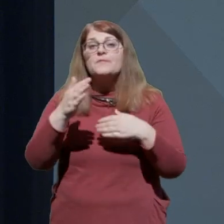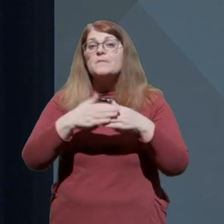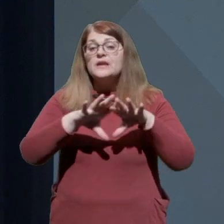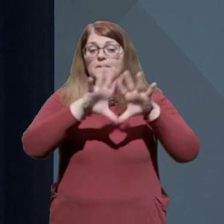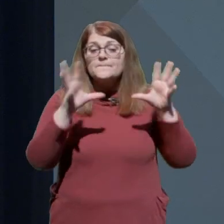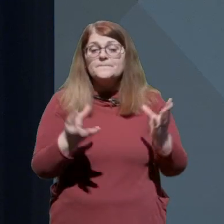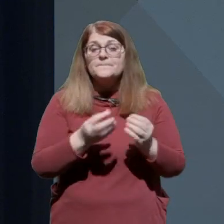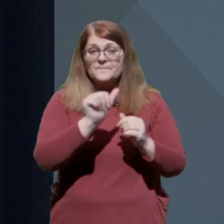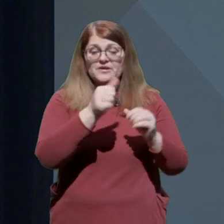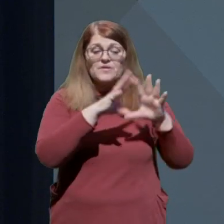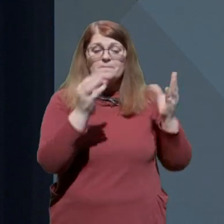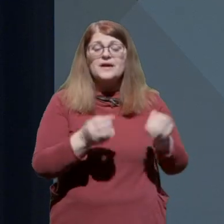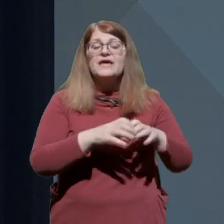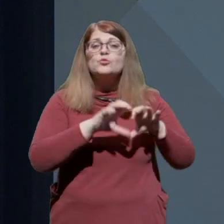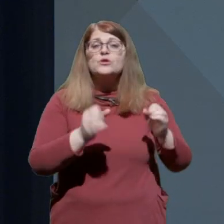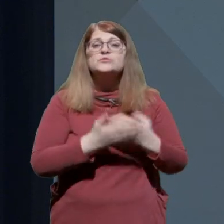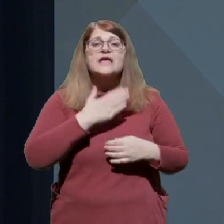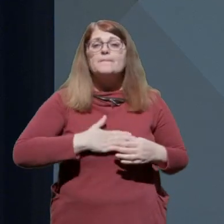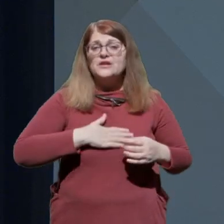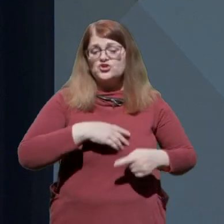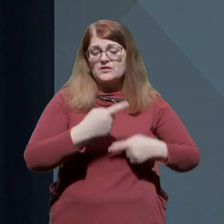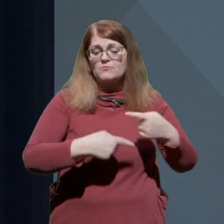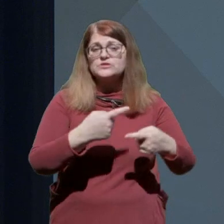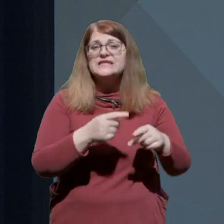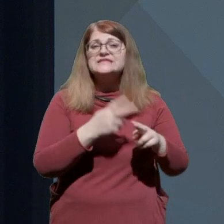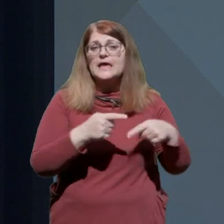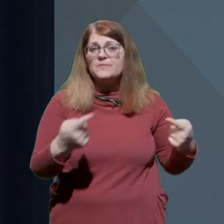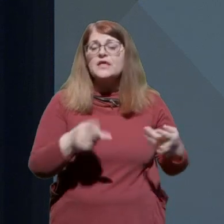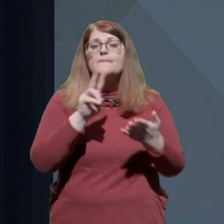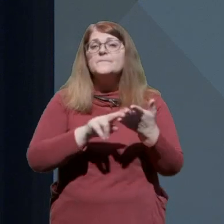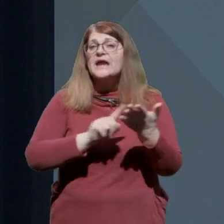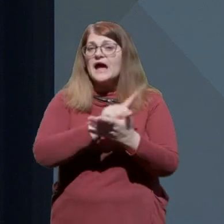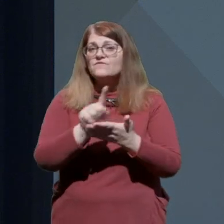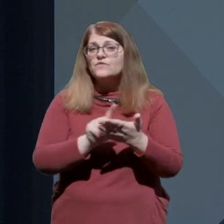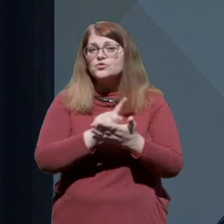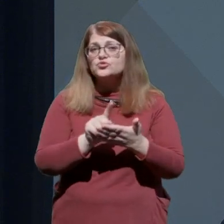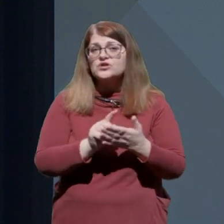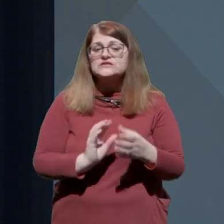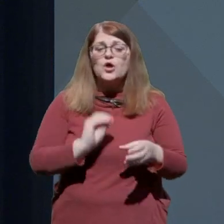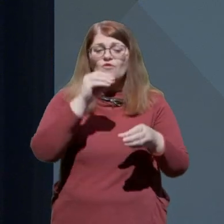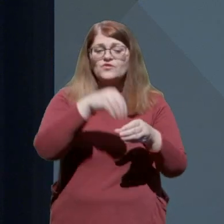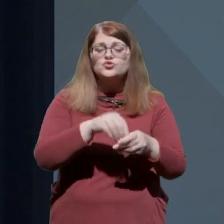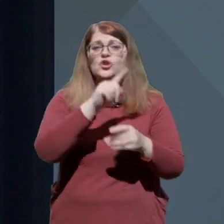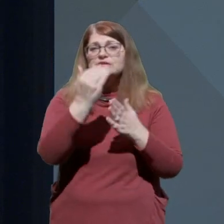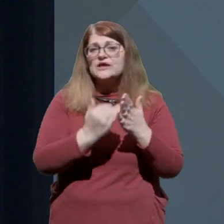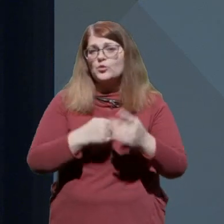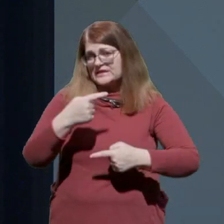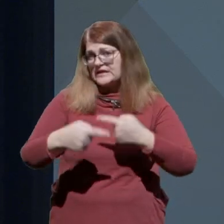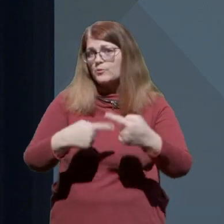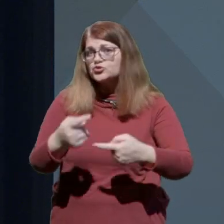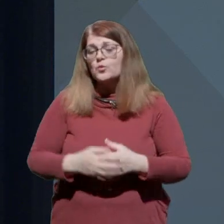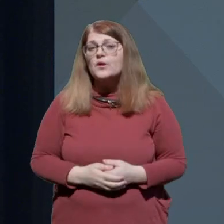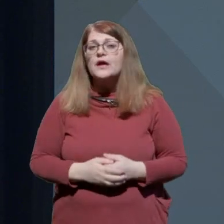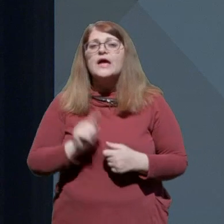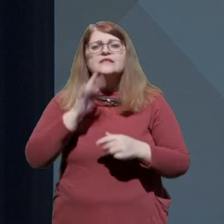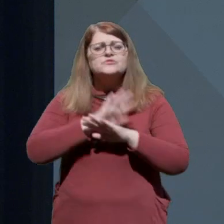ukrepov za oblaženje posledice epidemije pravočasno vložila v zakonodajni postopek. Da bi se